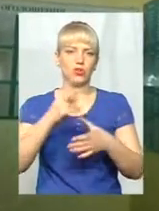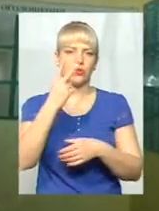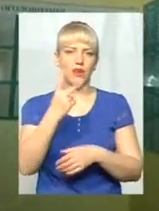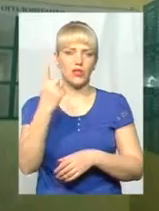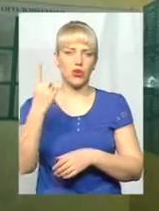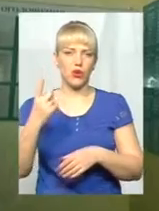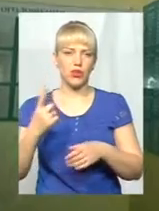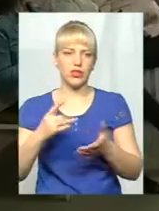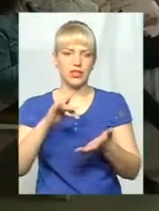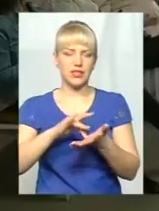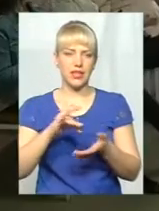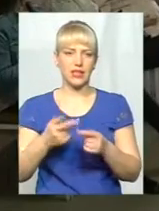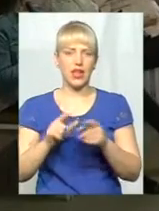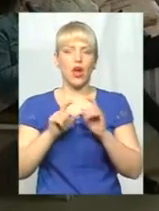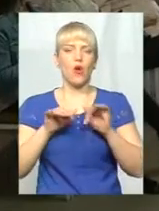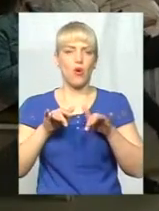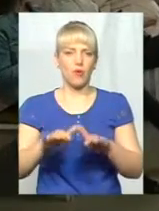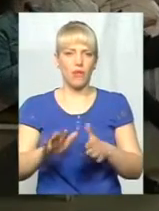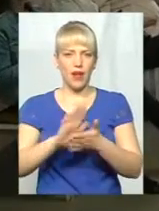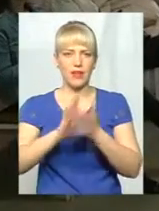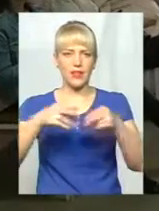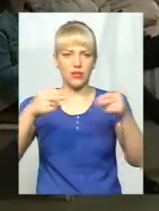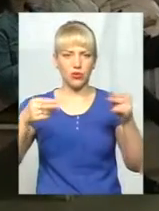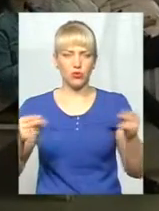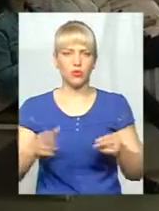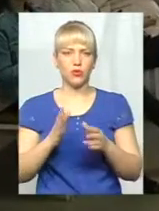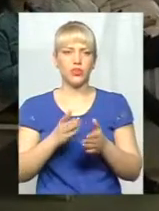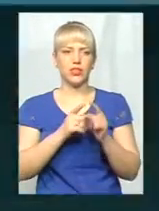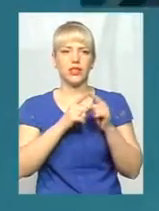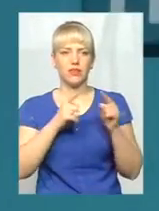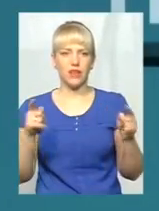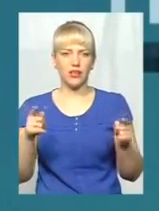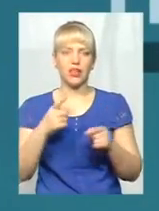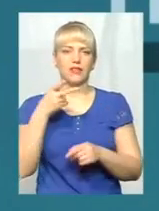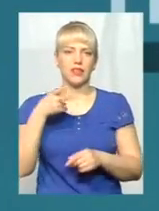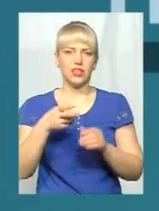Кампанія з підписання декларацій з лікарями триватиме протягом 2018 року.